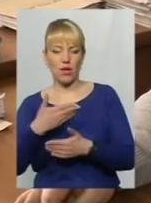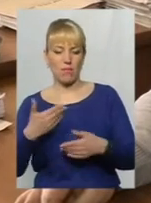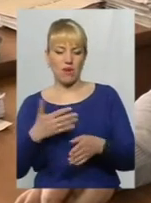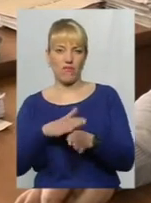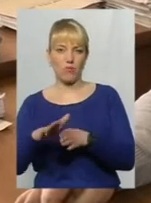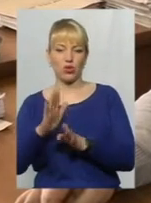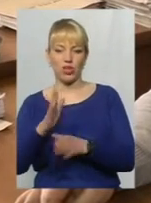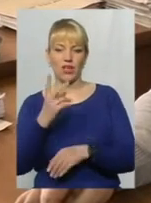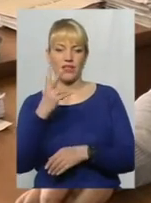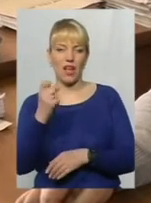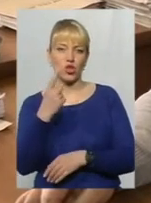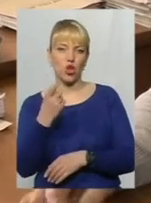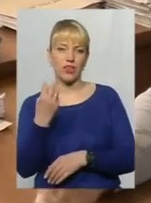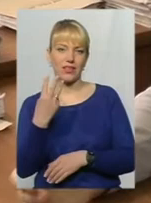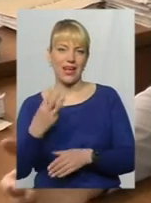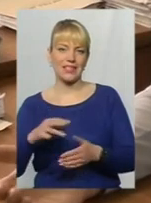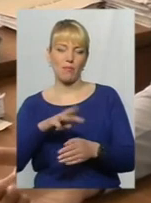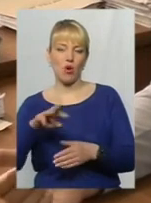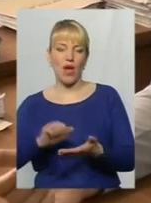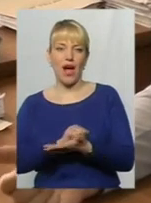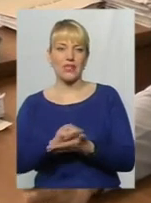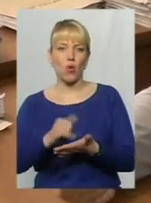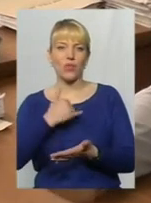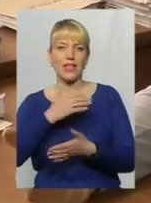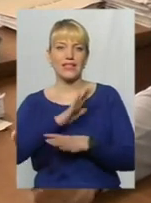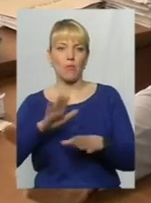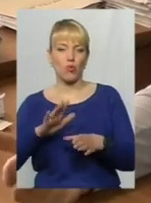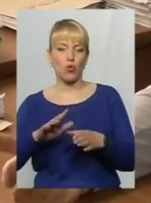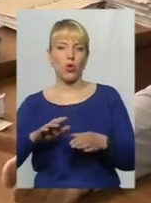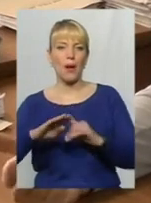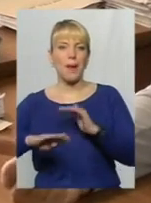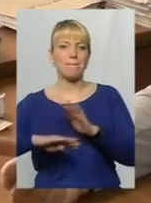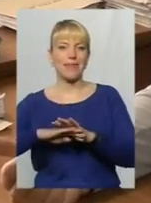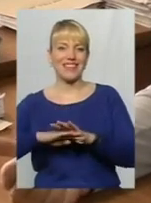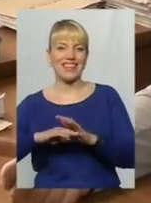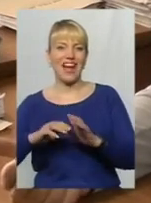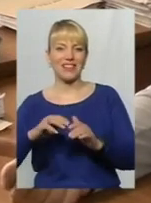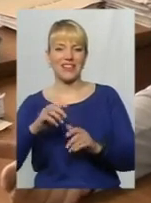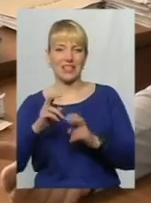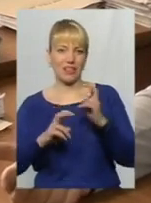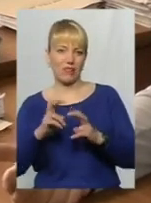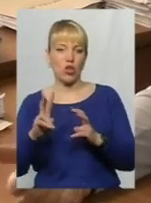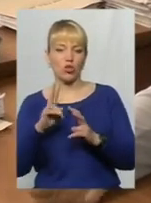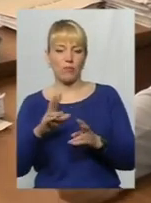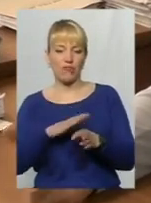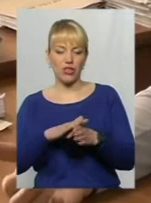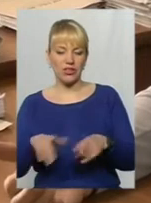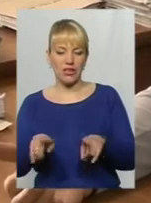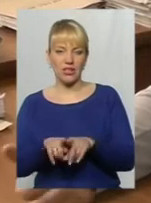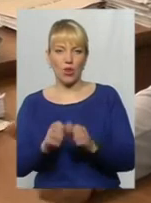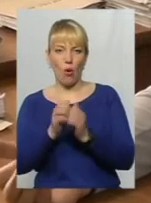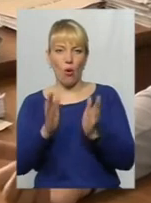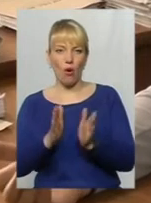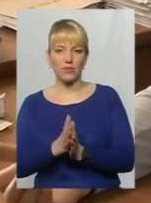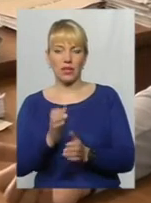113 мільйонів асфальтування. Ми не мали підрядників. Практично виконати такі обсяги робіт потрібно потужні